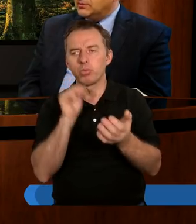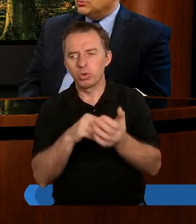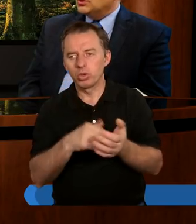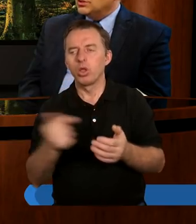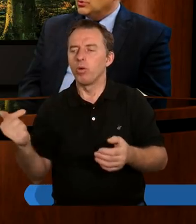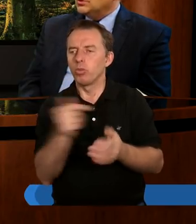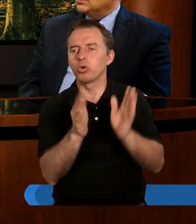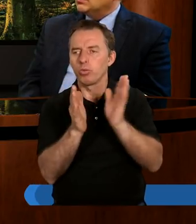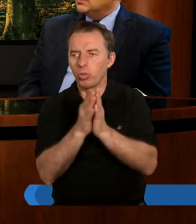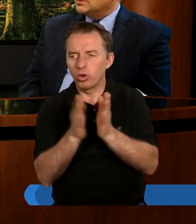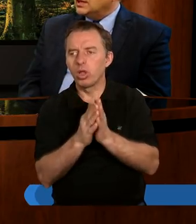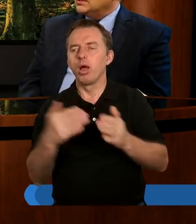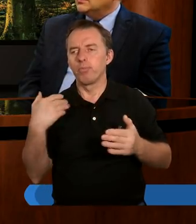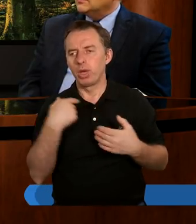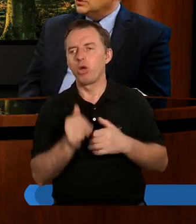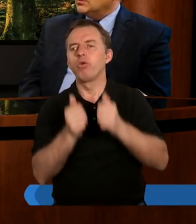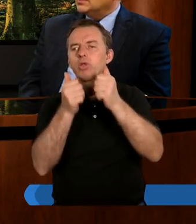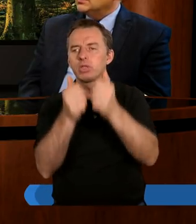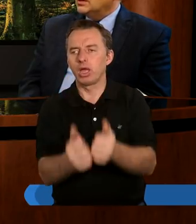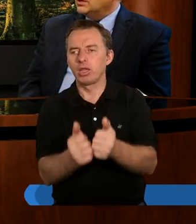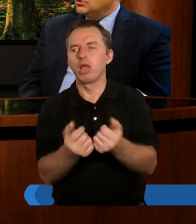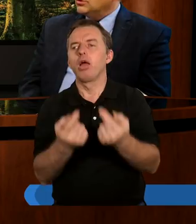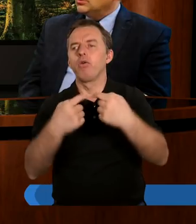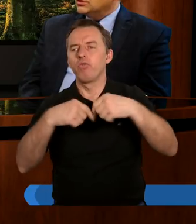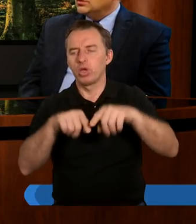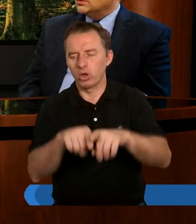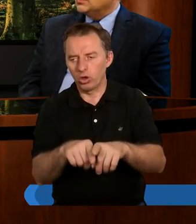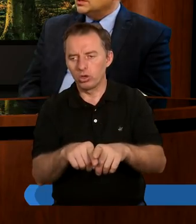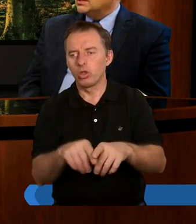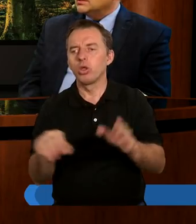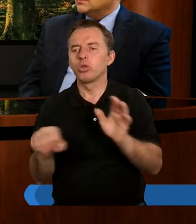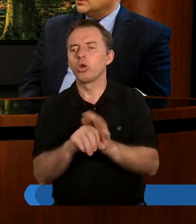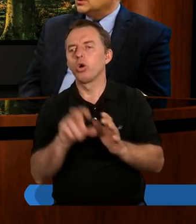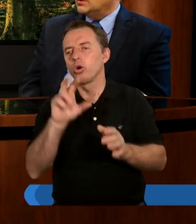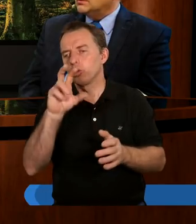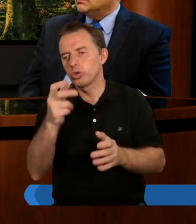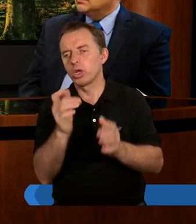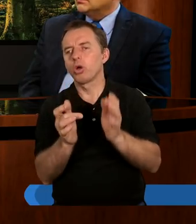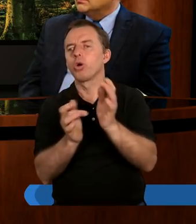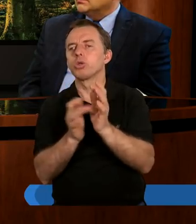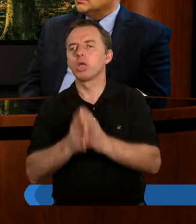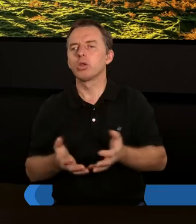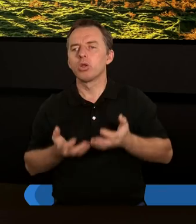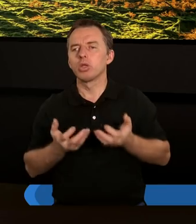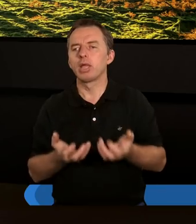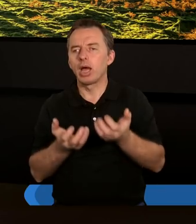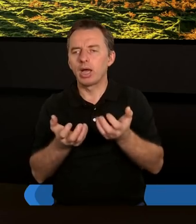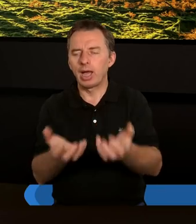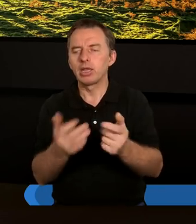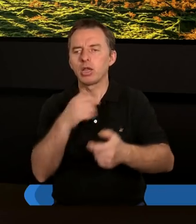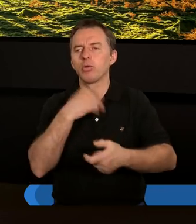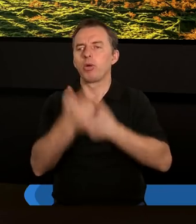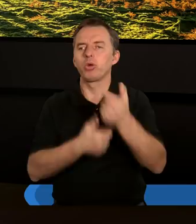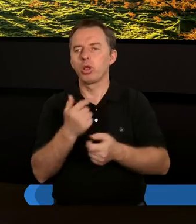naprawdę muszę się modlić, żebym był w stanie wykonać to, do czego Jezus mnie zachęca swoim przykładem. Czegoś bardzo ważnego